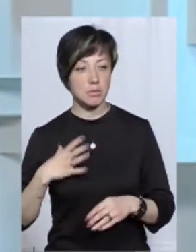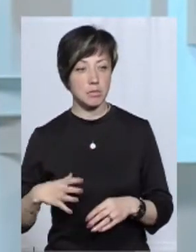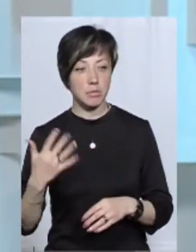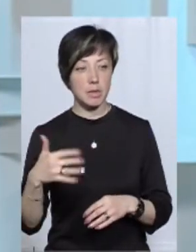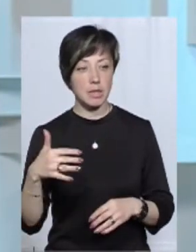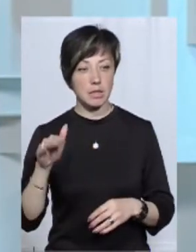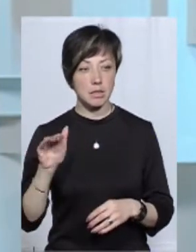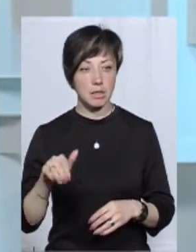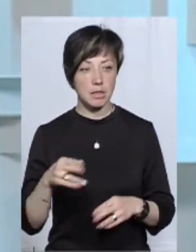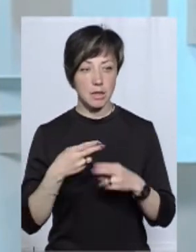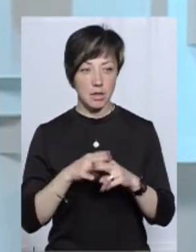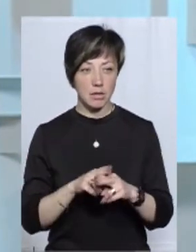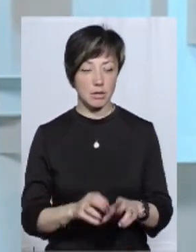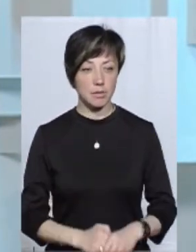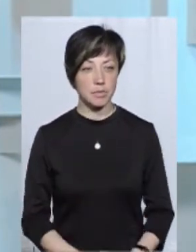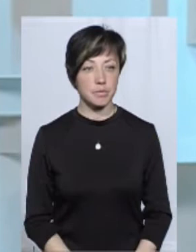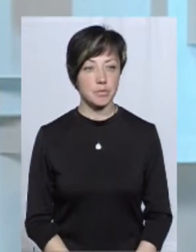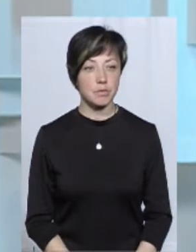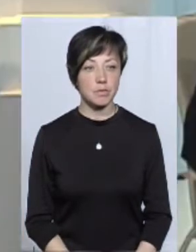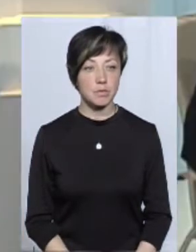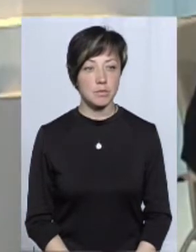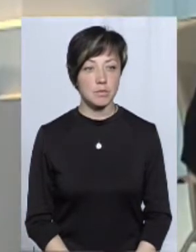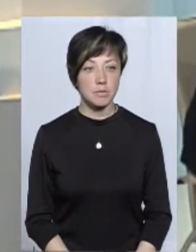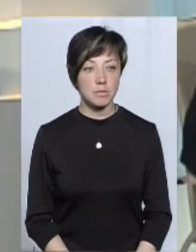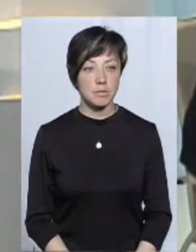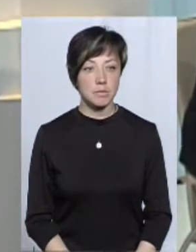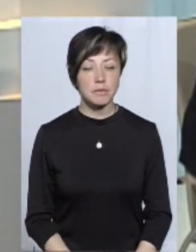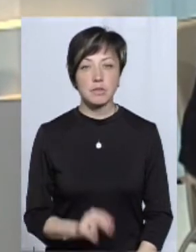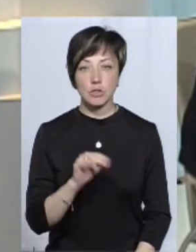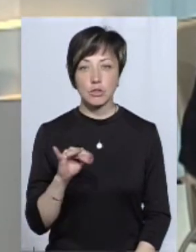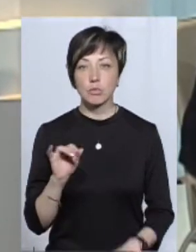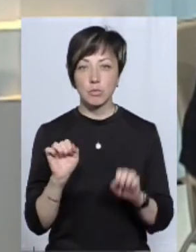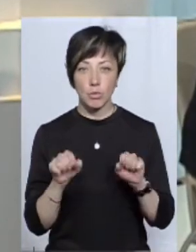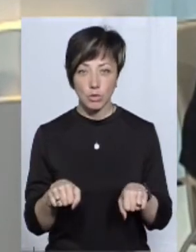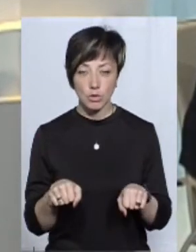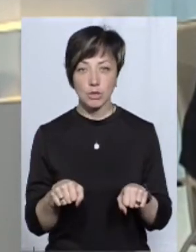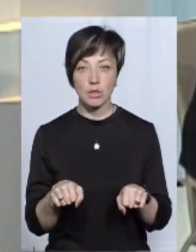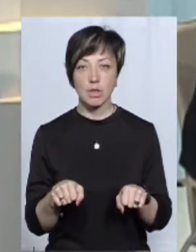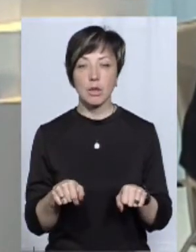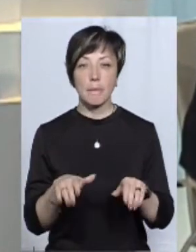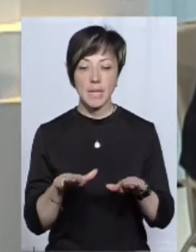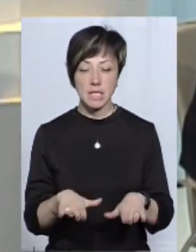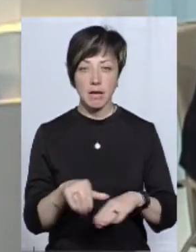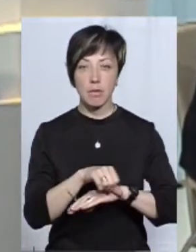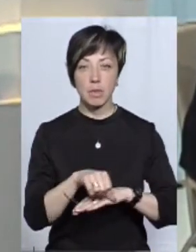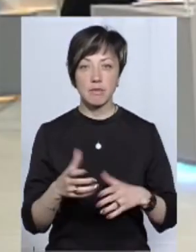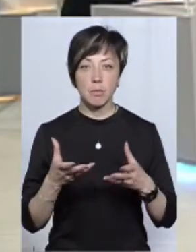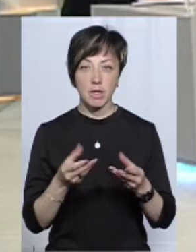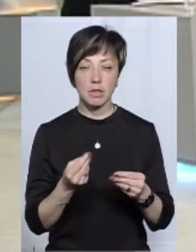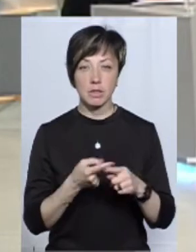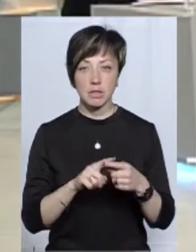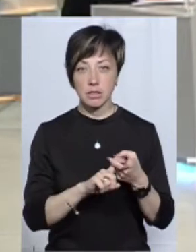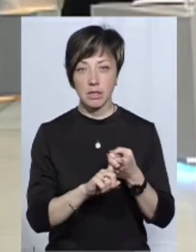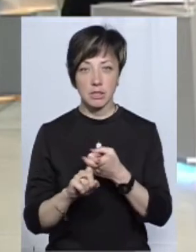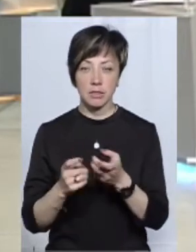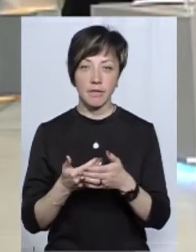оформлюють, як за технікою, яка коштує 50 тисяч євро. Чи можна місцева митниця якось впливати,